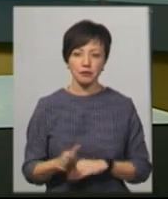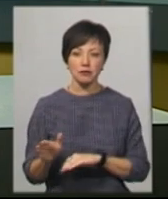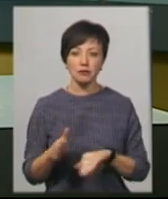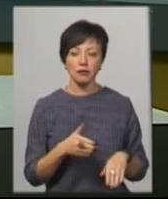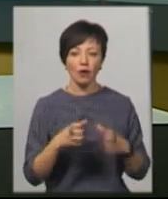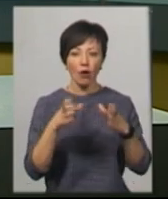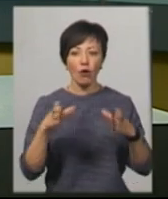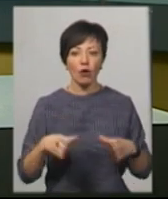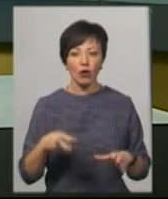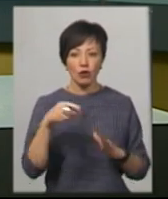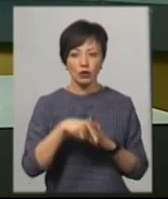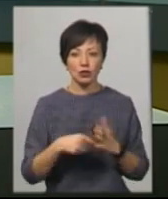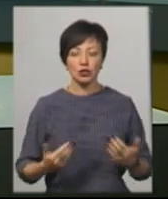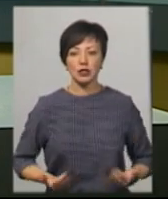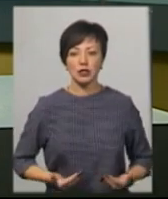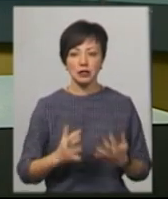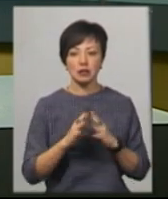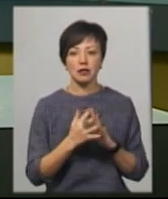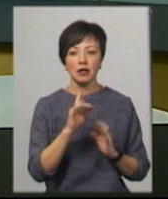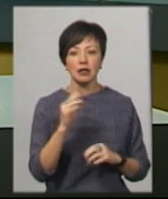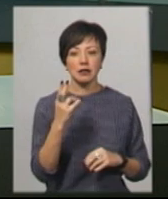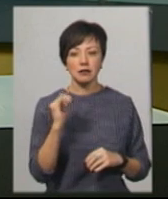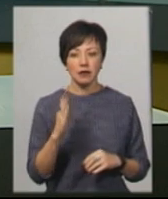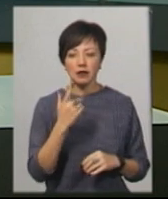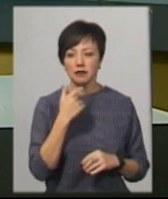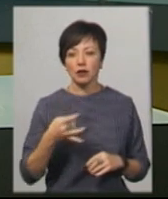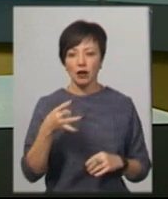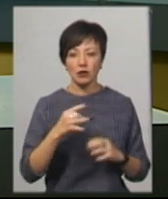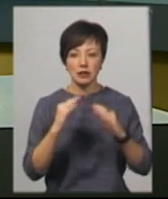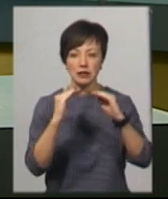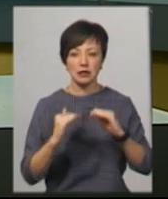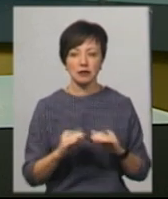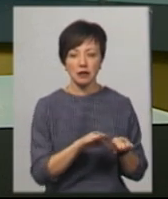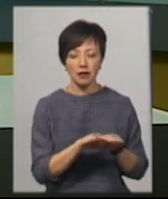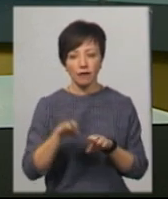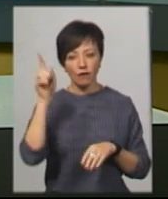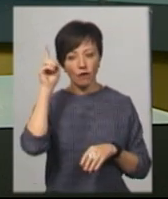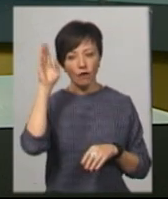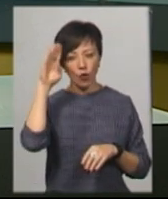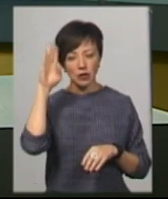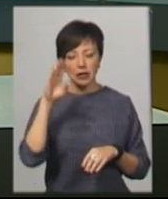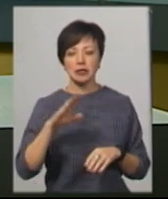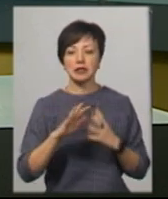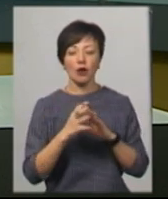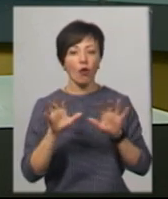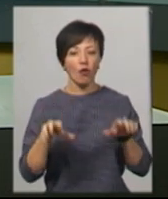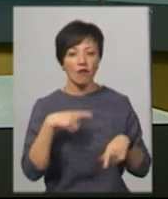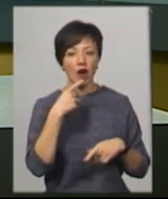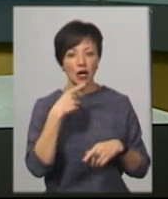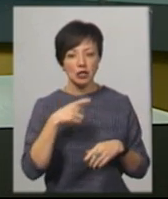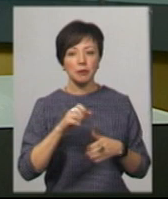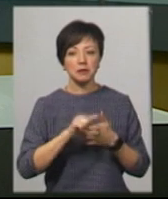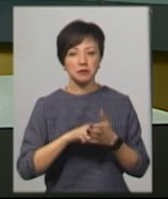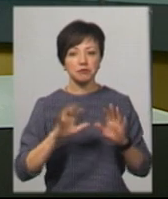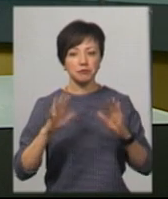колодязях жителів села Грицинки Красивіського району різко знизився рівень води. Сільський голова Леонід Куклінський каже, сталося це після